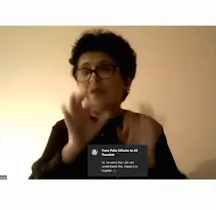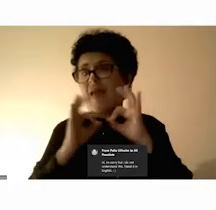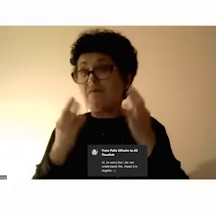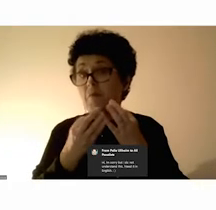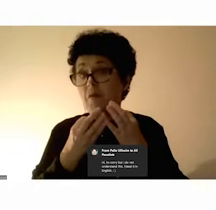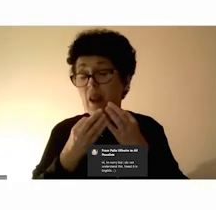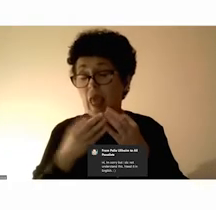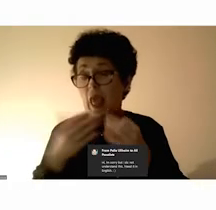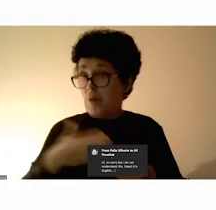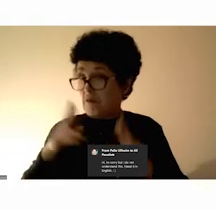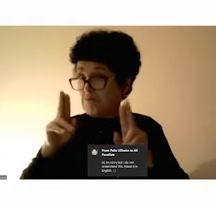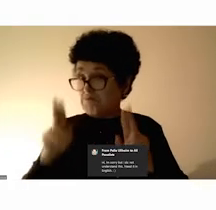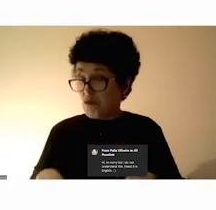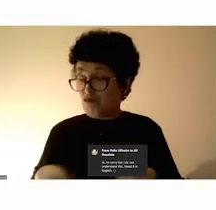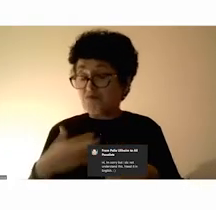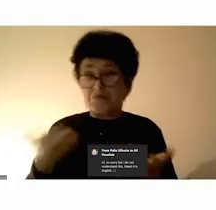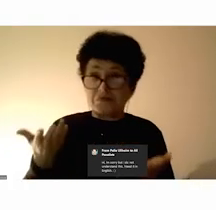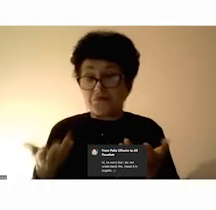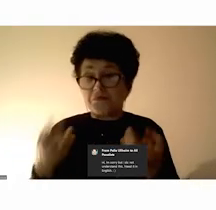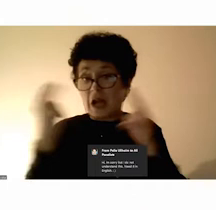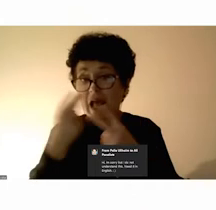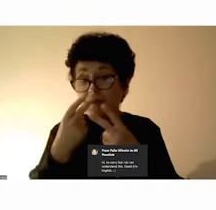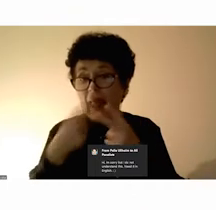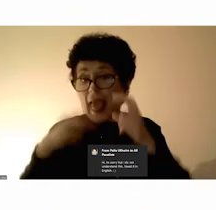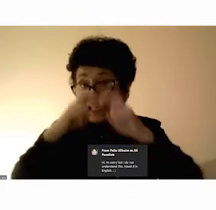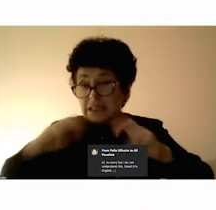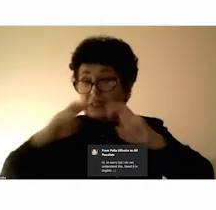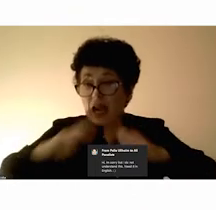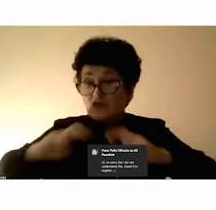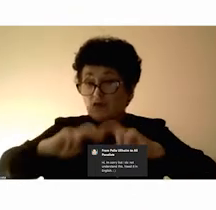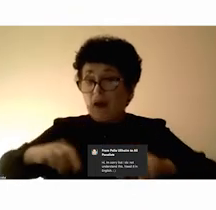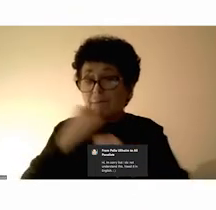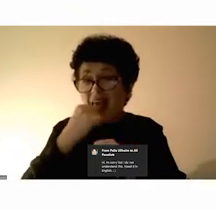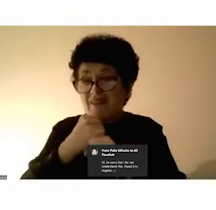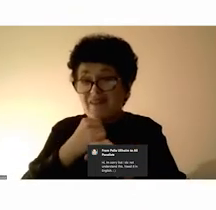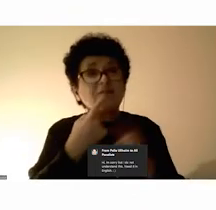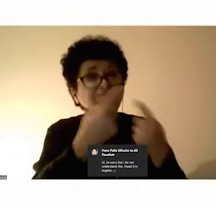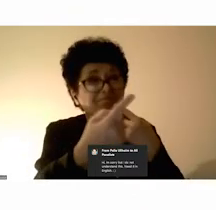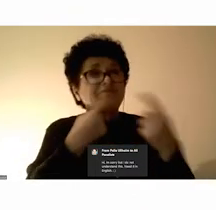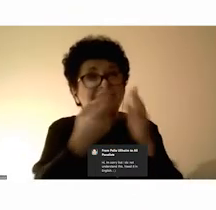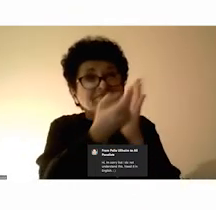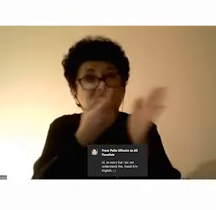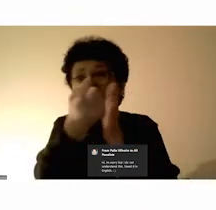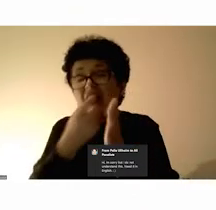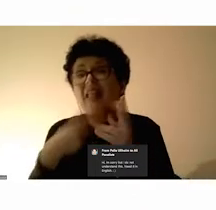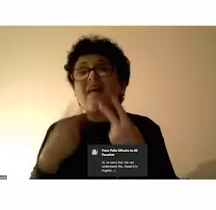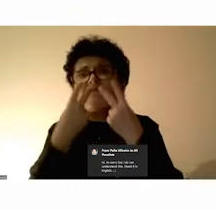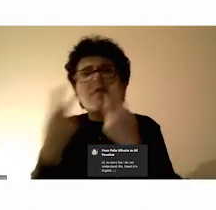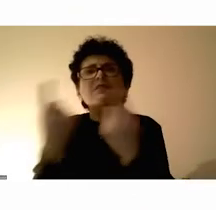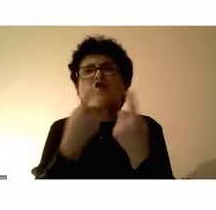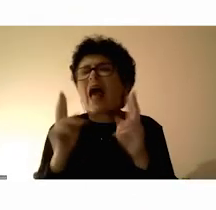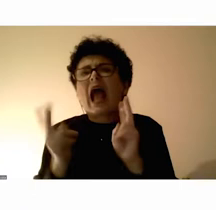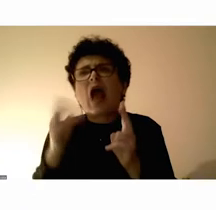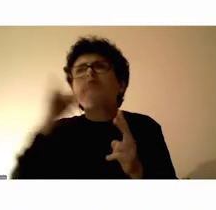имавме можност од прилика, се разбира преко истражување, да видиме како е ситуацијата на терен и колку